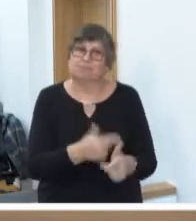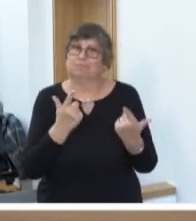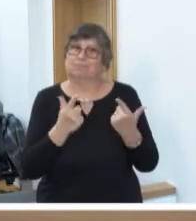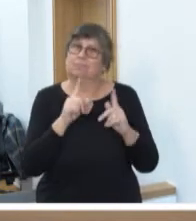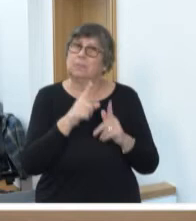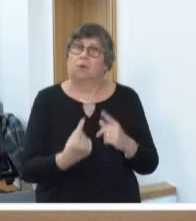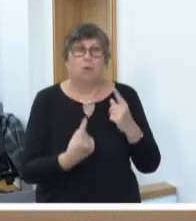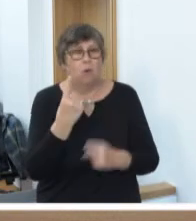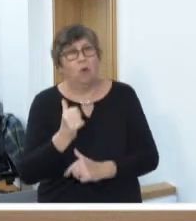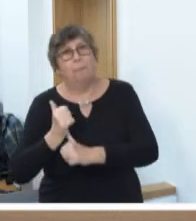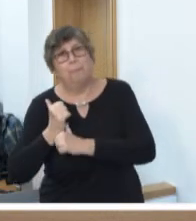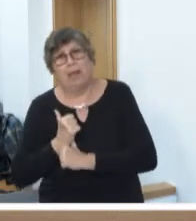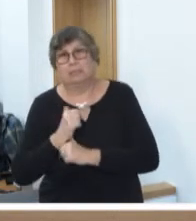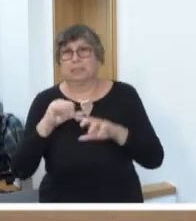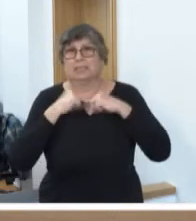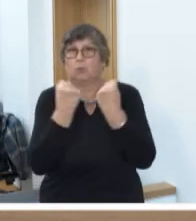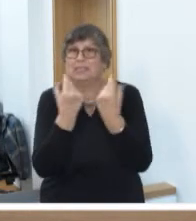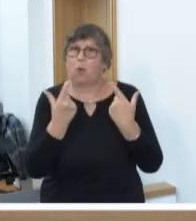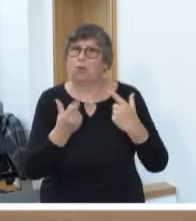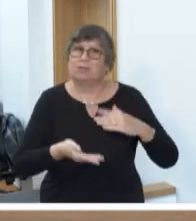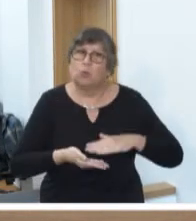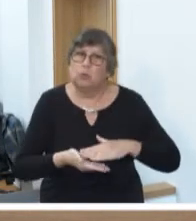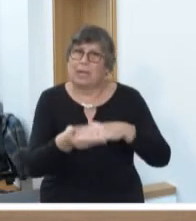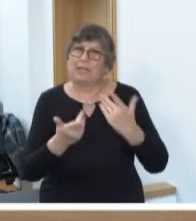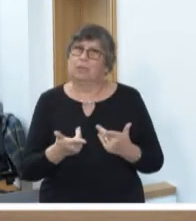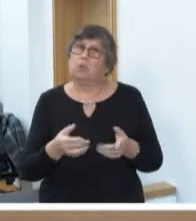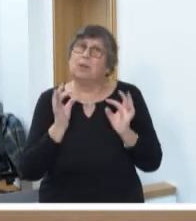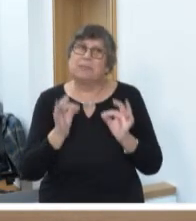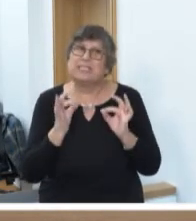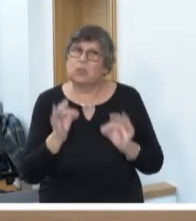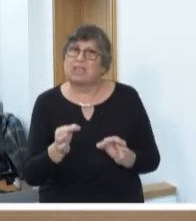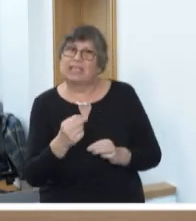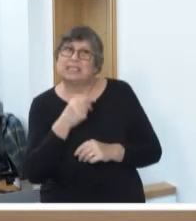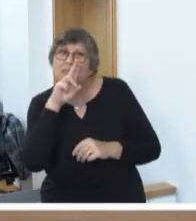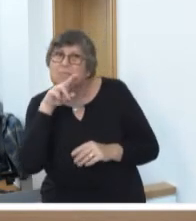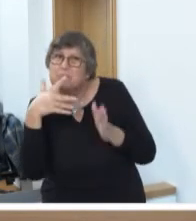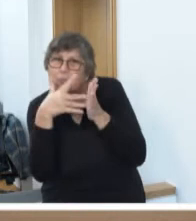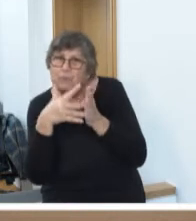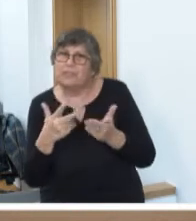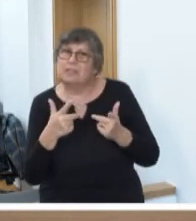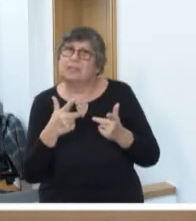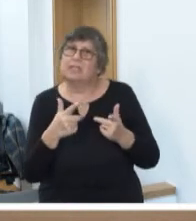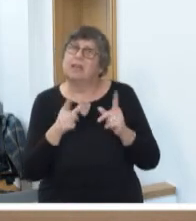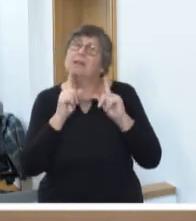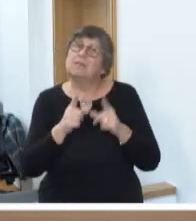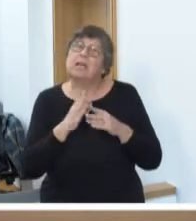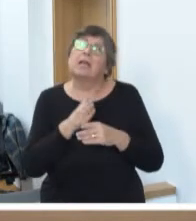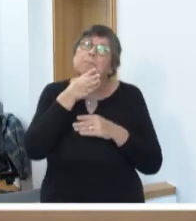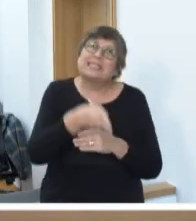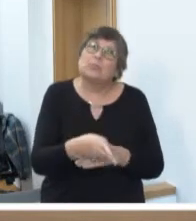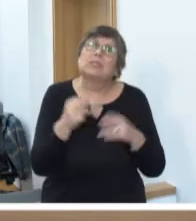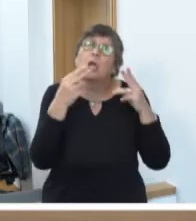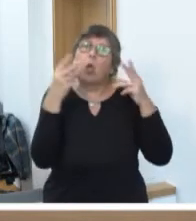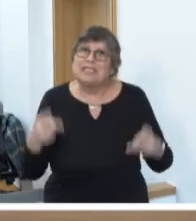ganz belastenden Situation der Unterbringung besonders in den Blick zu nehmen, wird eine Besuchskommission eingeführt.